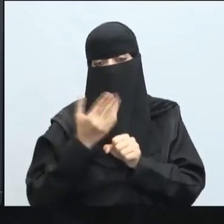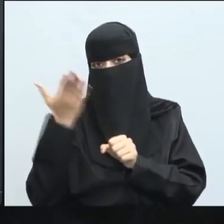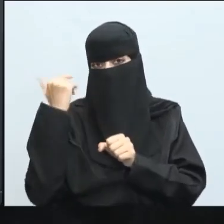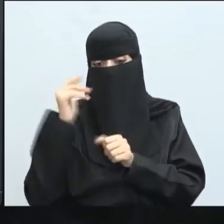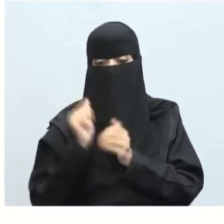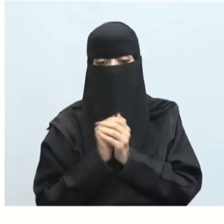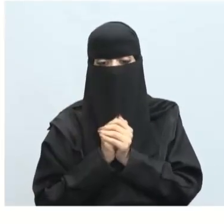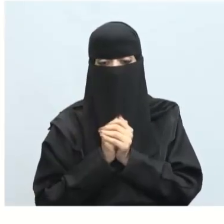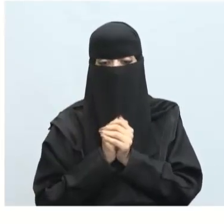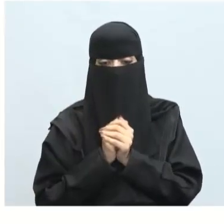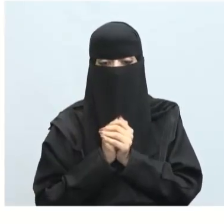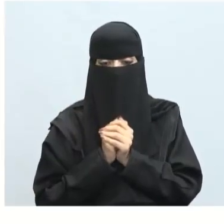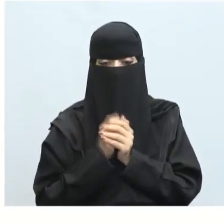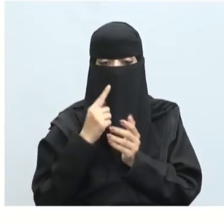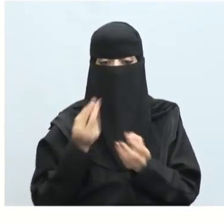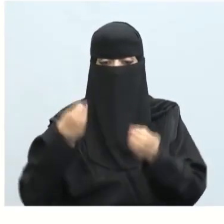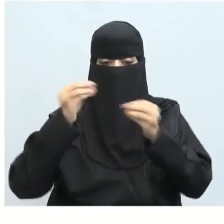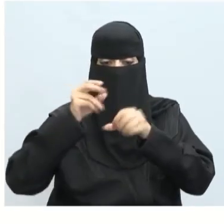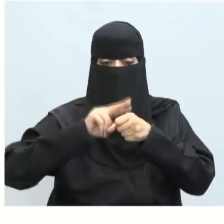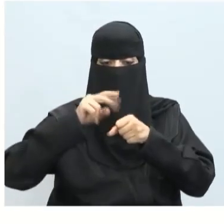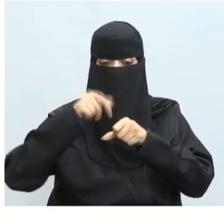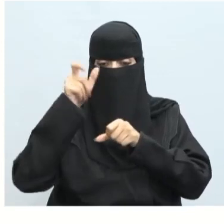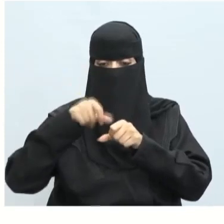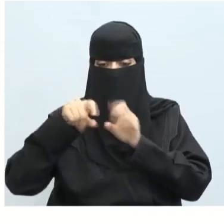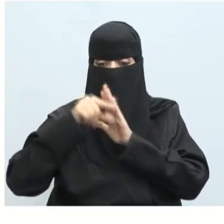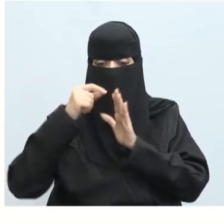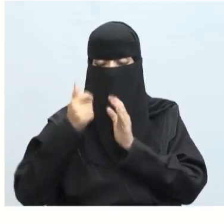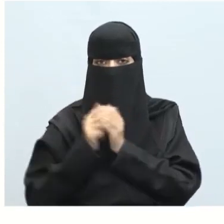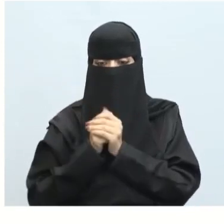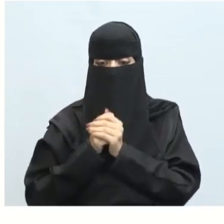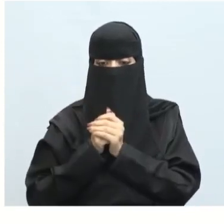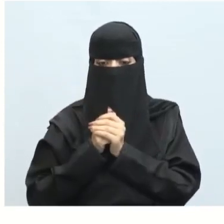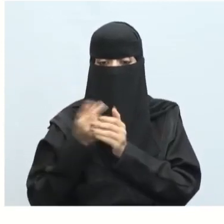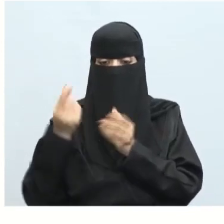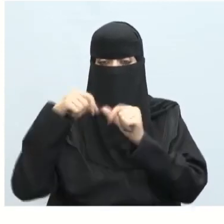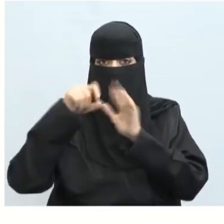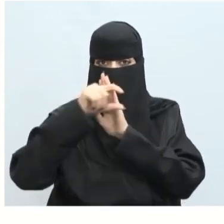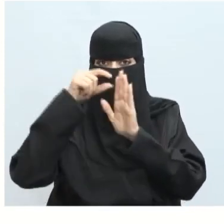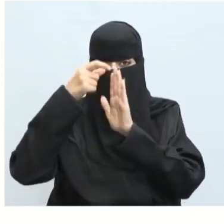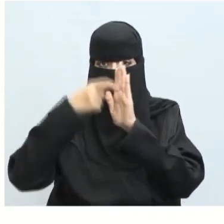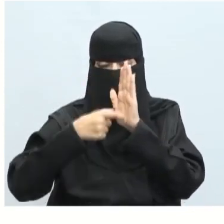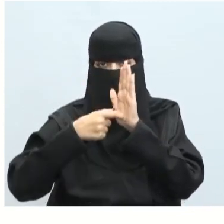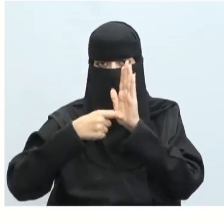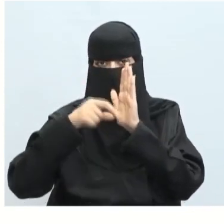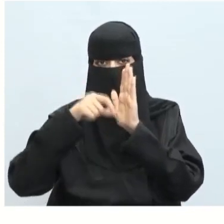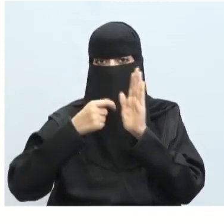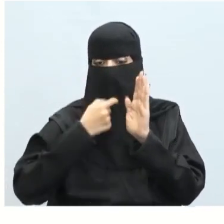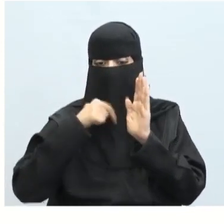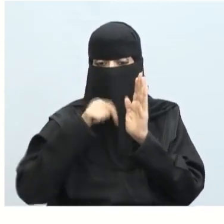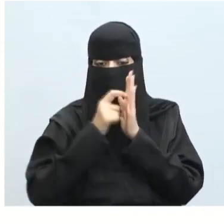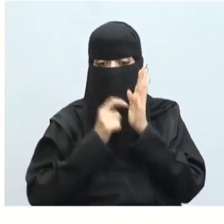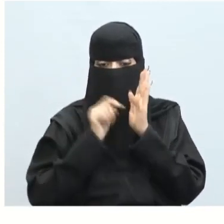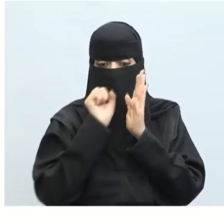السابقة إذن نضيف المكون لست بكر إلى الشاشة ونعيد تسمية إلى الرياض لست في مكون رياض لست نضبط